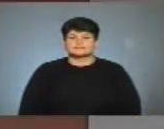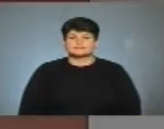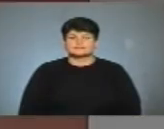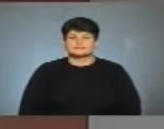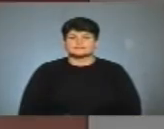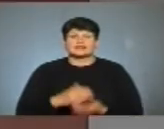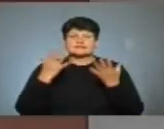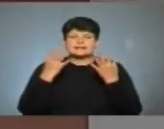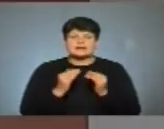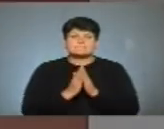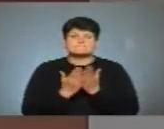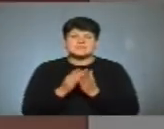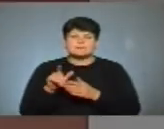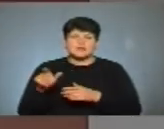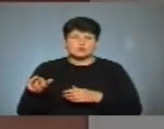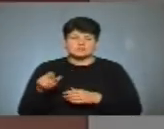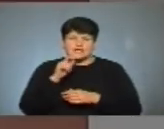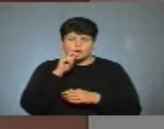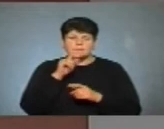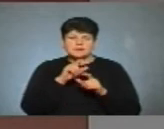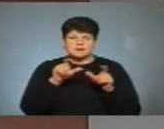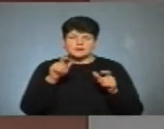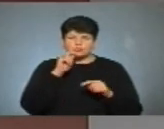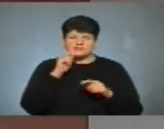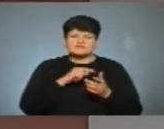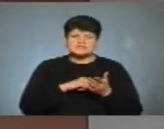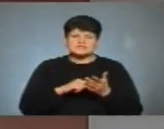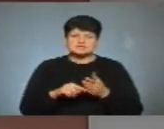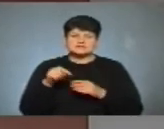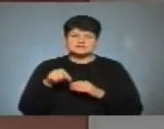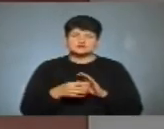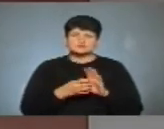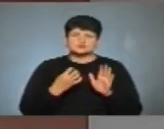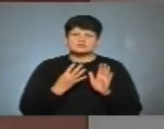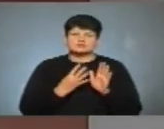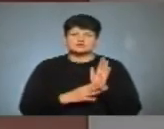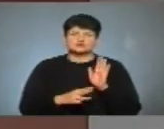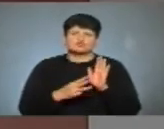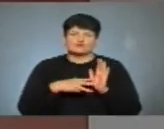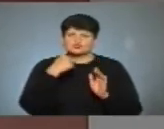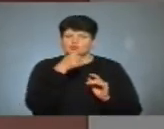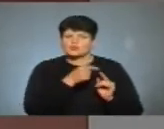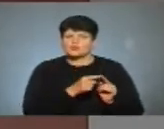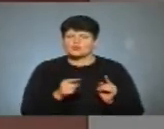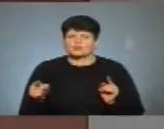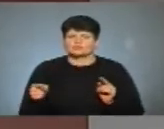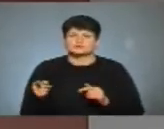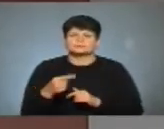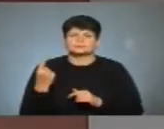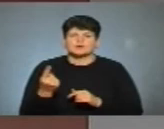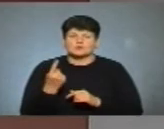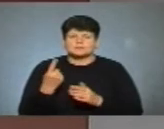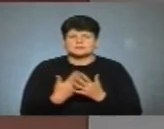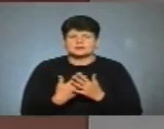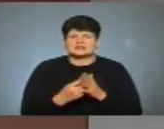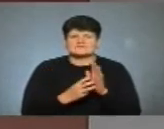День бібліотек в Україні відзначають згідно з указом президента від 1998 року. На Тернопільщині